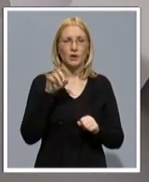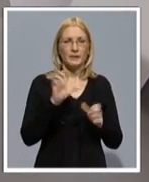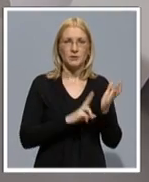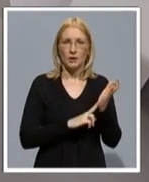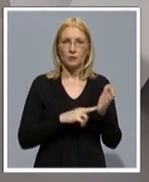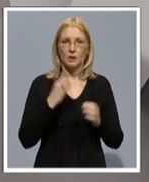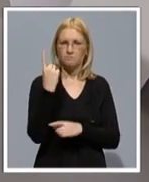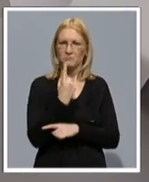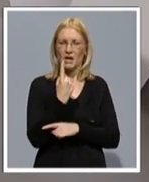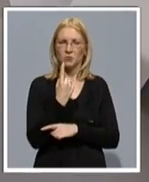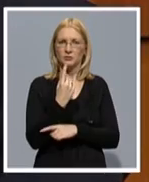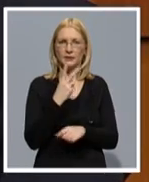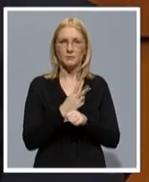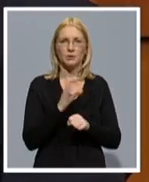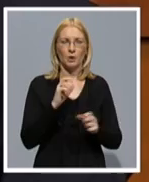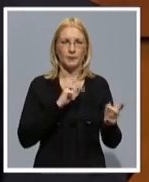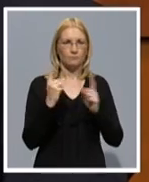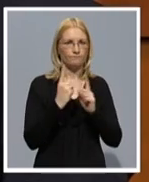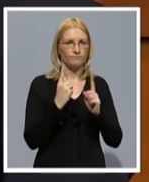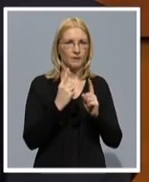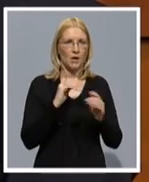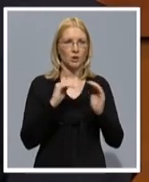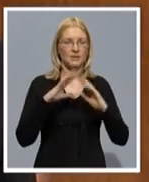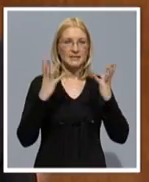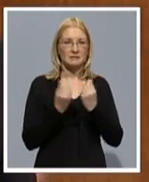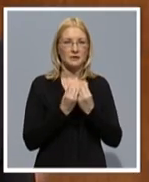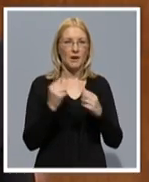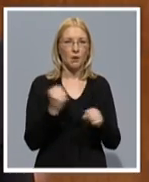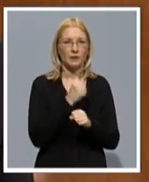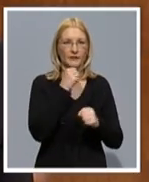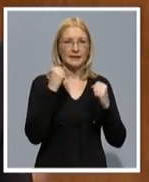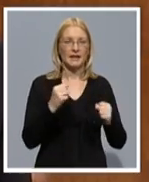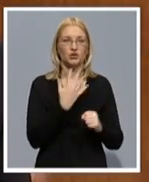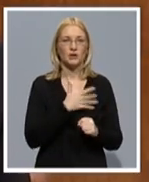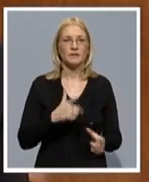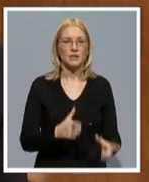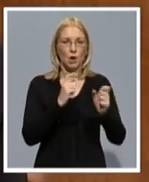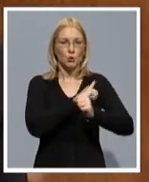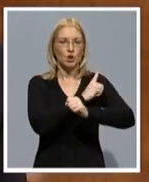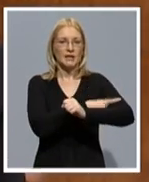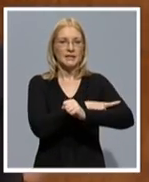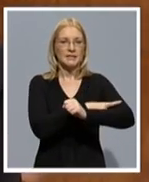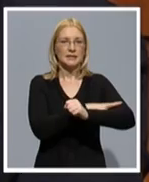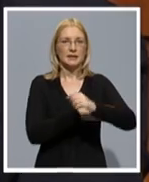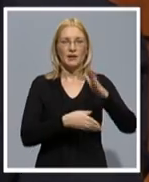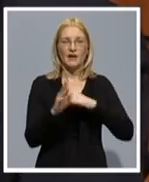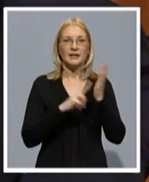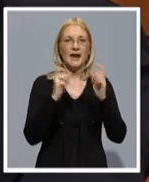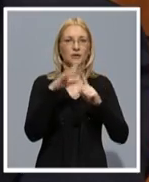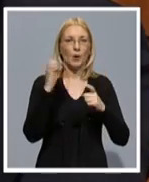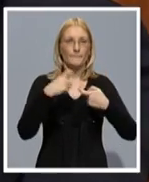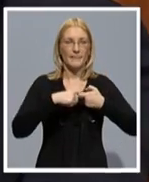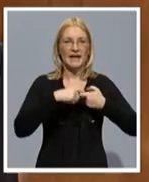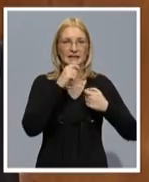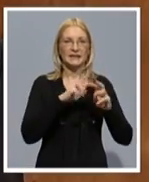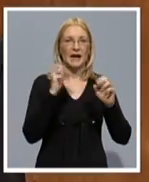Neutralna republika, dobri bilateralni odnosi sa svima, obnova i jačanje Hrvatske oružane sile, van iz NATO pakta iz Kaga, Vrijeme